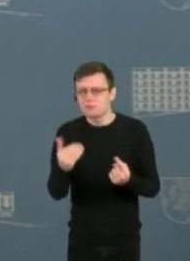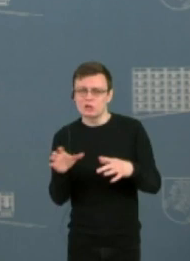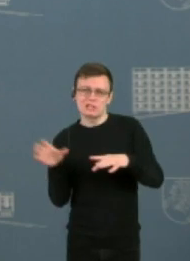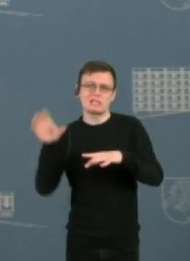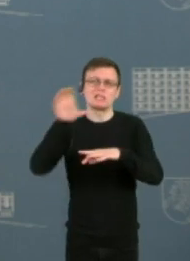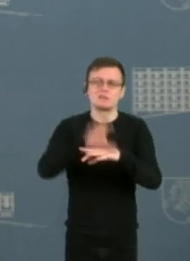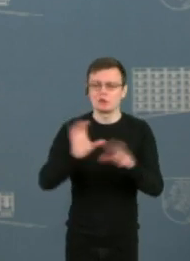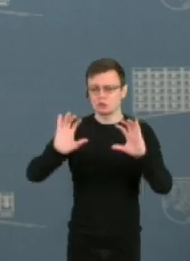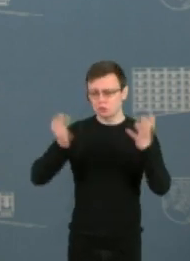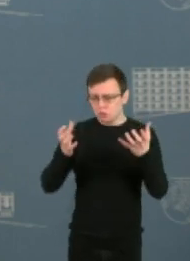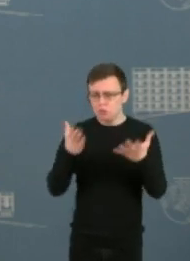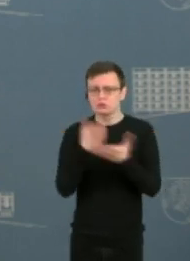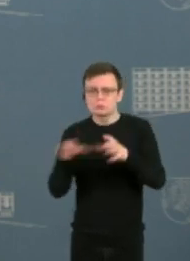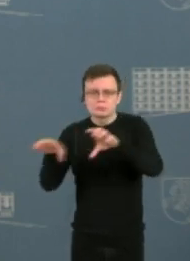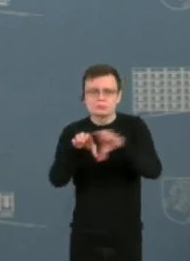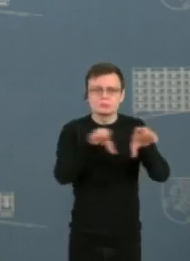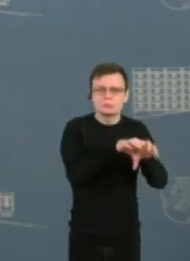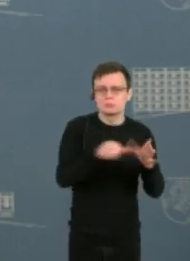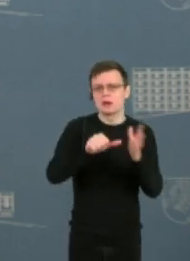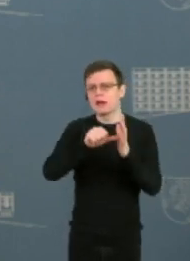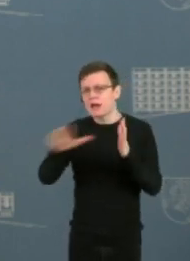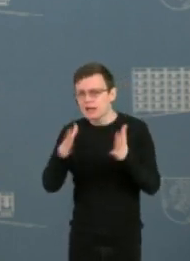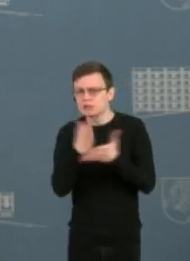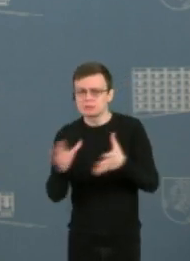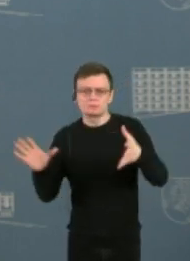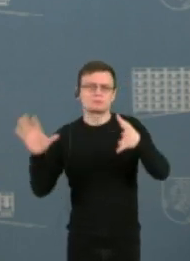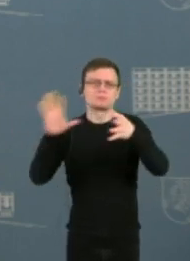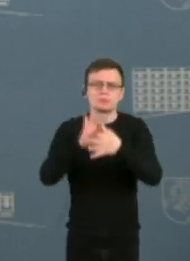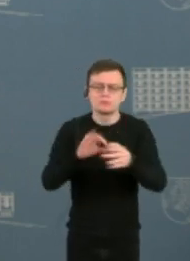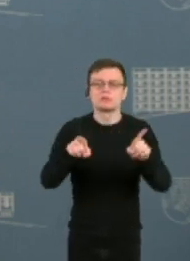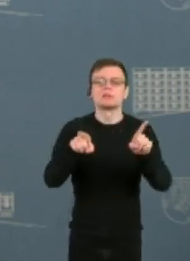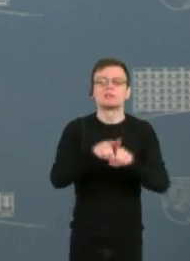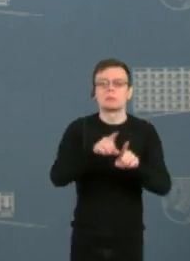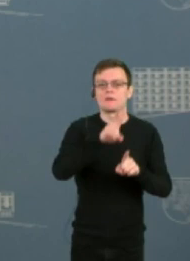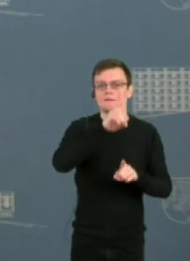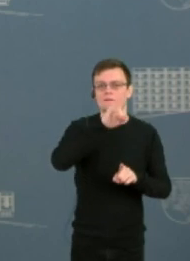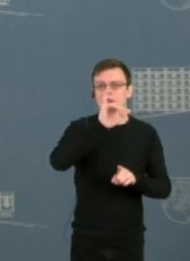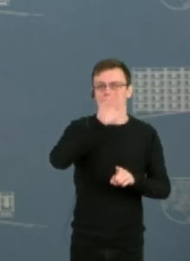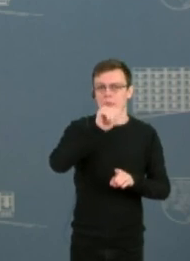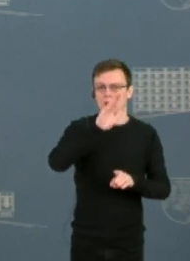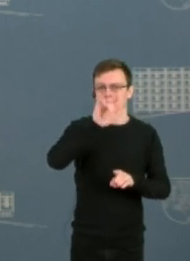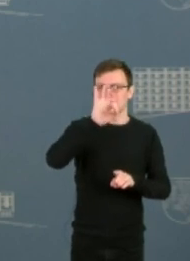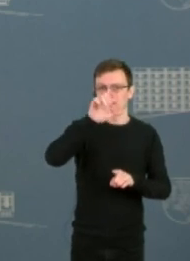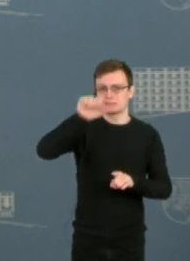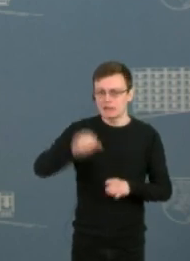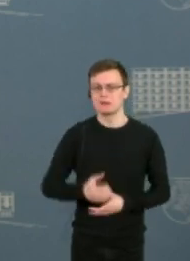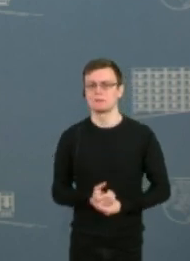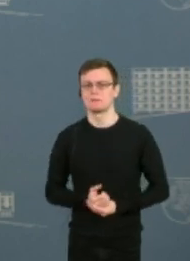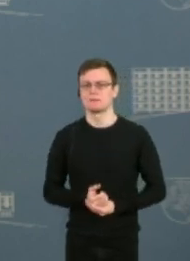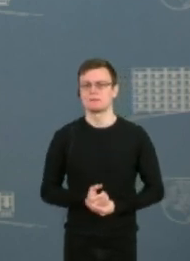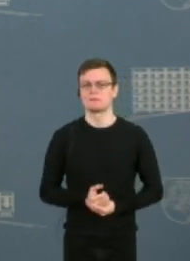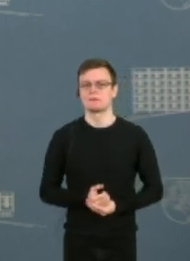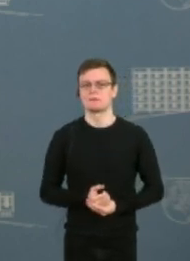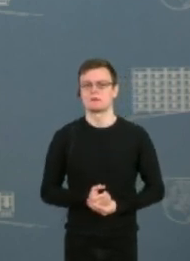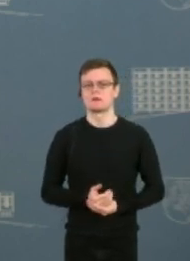jungtis, elektros jungtis, litpolingti, pedvė Baltika, real Baltika, vie